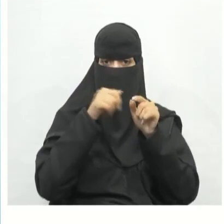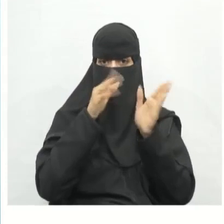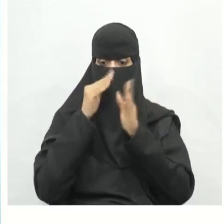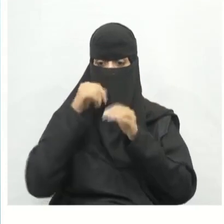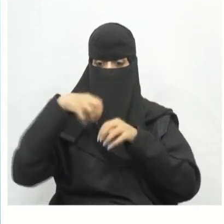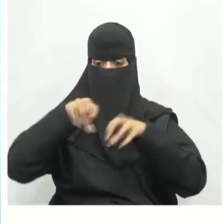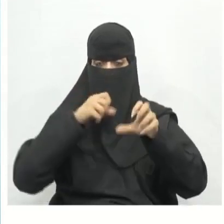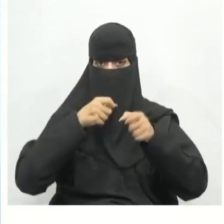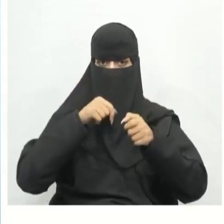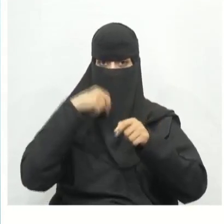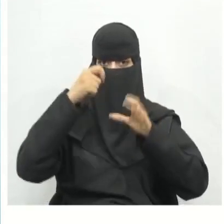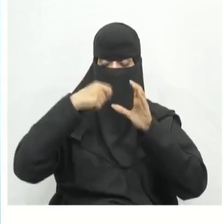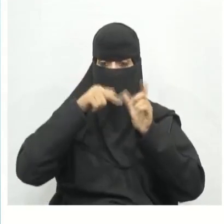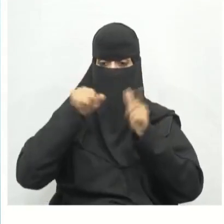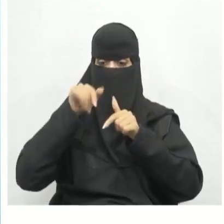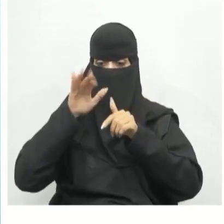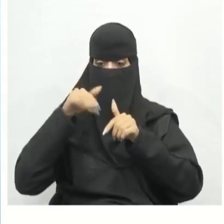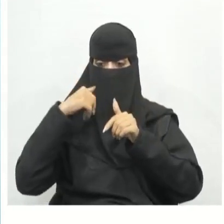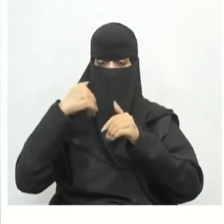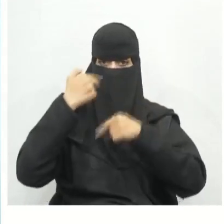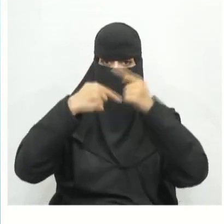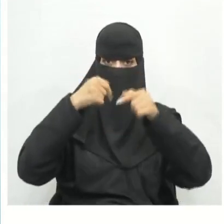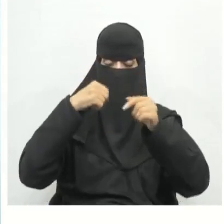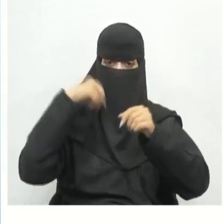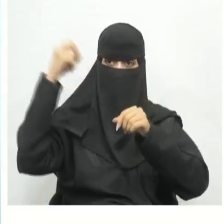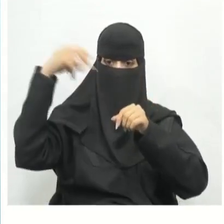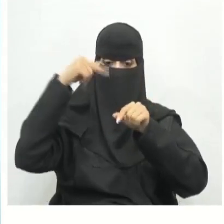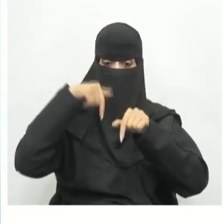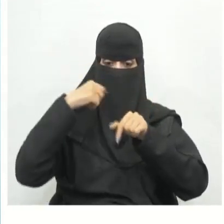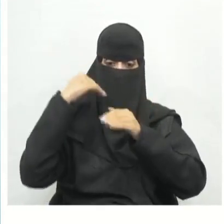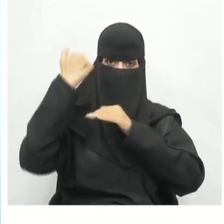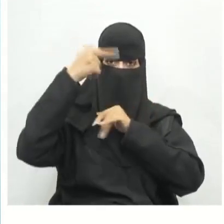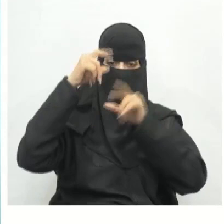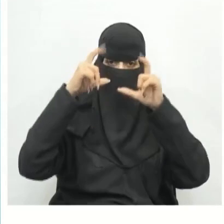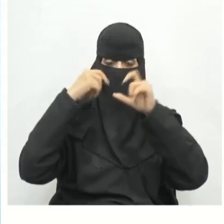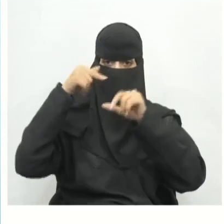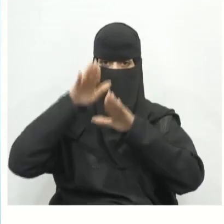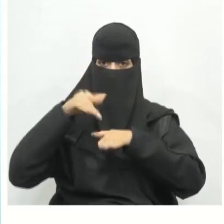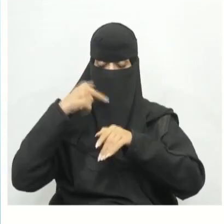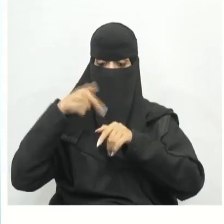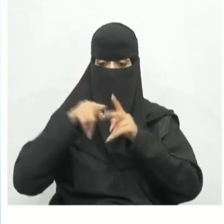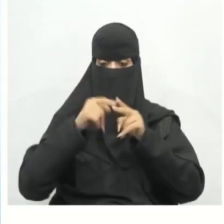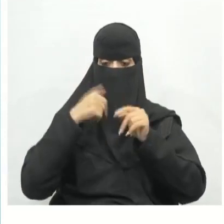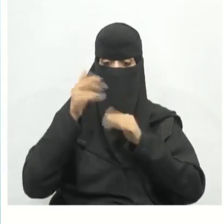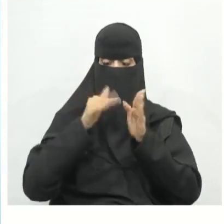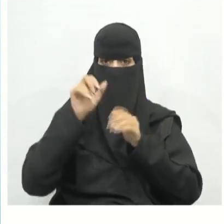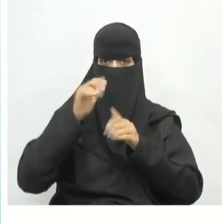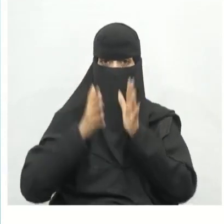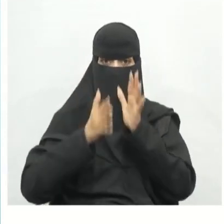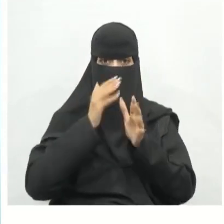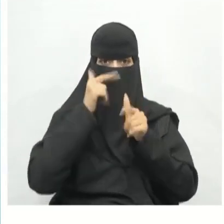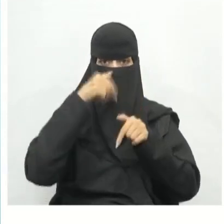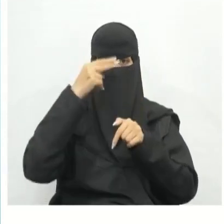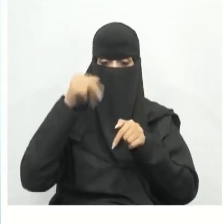الميكانيكية أيضا من الأدوات تتبع الأشعة لإنشاء تصورات واقعية للنماذج والربورتية لتصميم